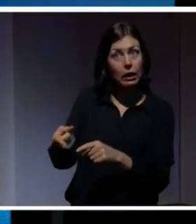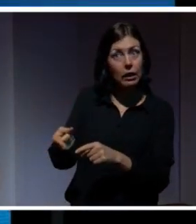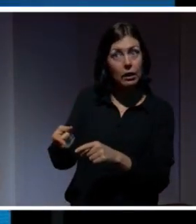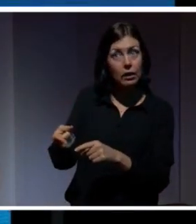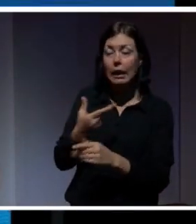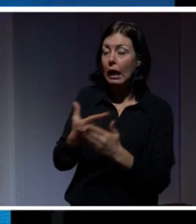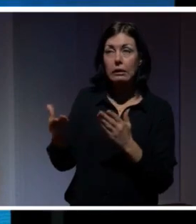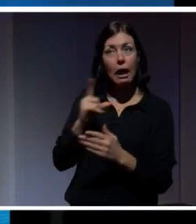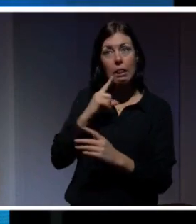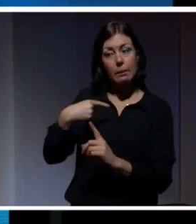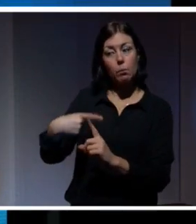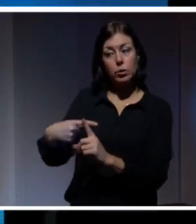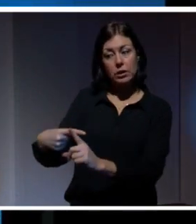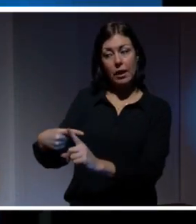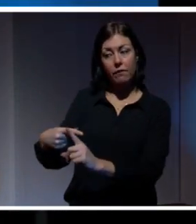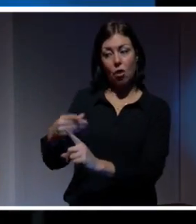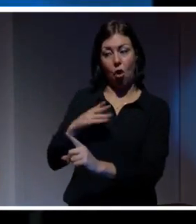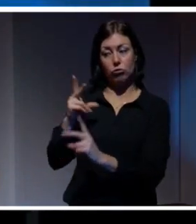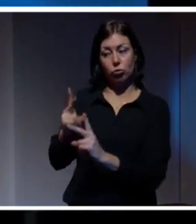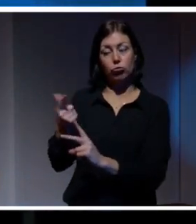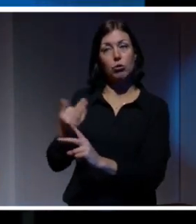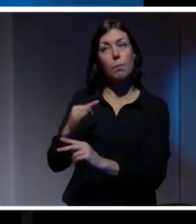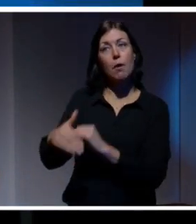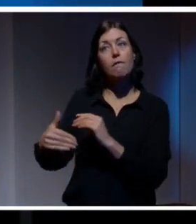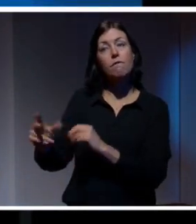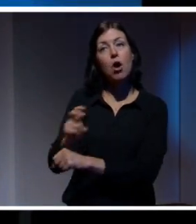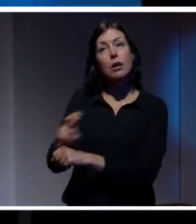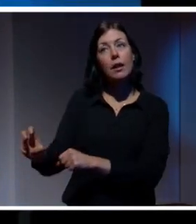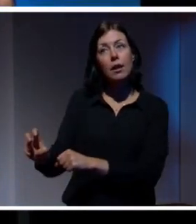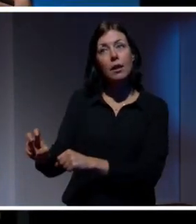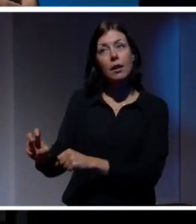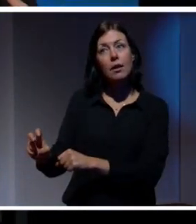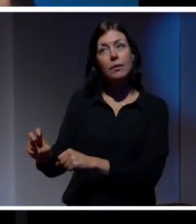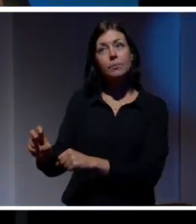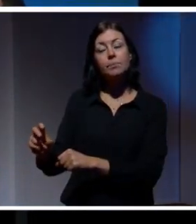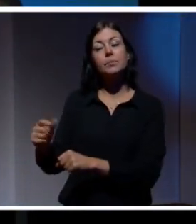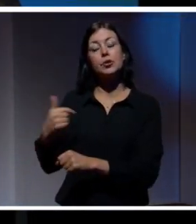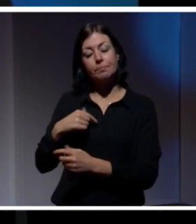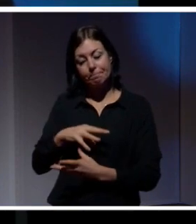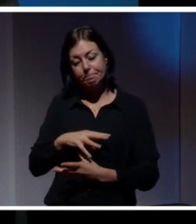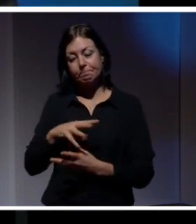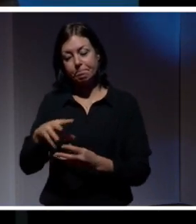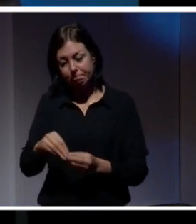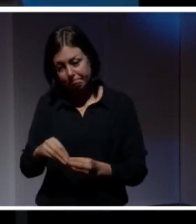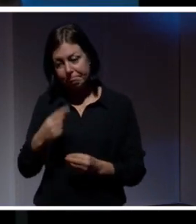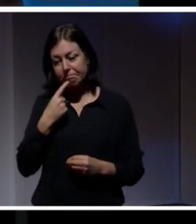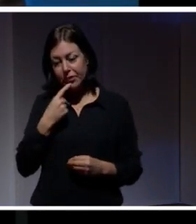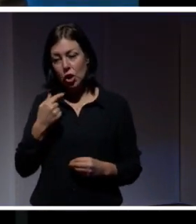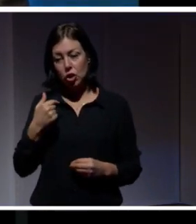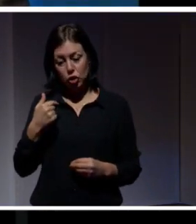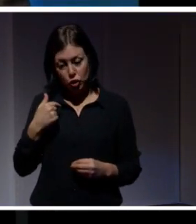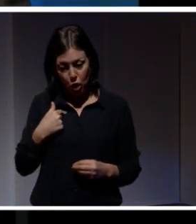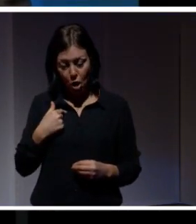positivt att ha den typen av övervakning. Och för att runda av så är det min absoluta, absolut